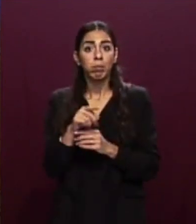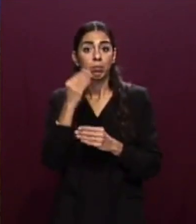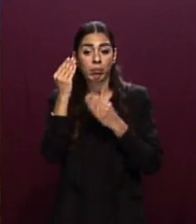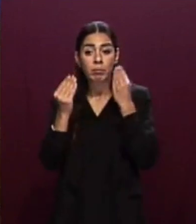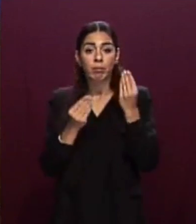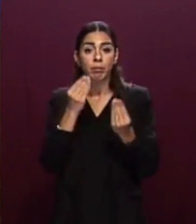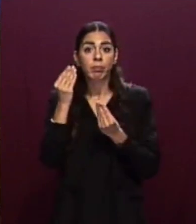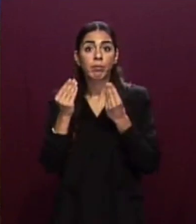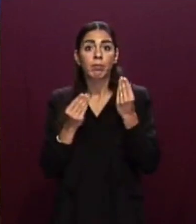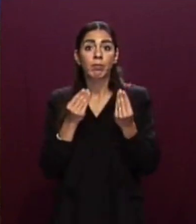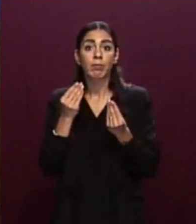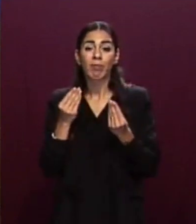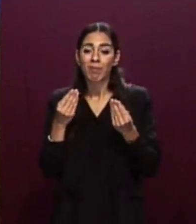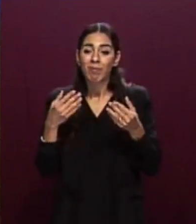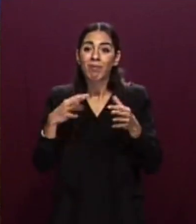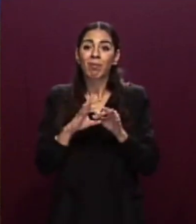umanitarie che muovono le ONG.